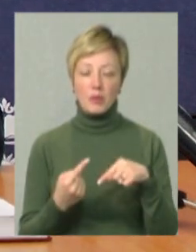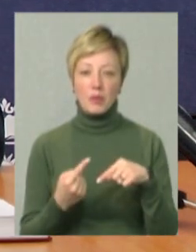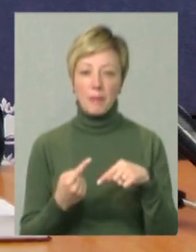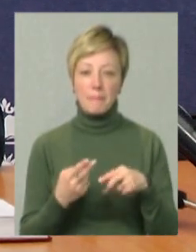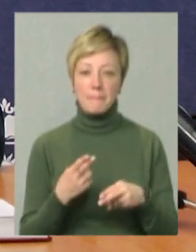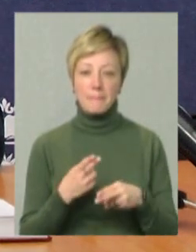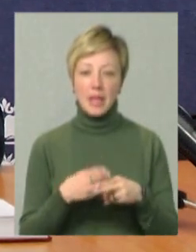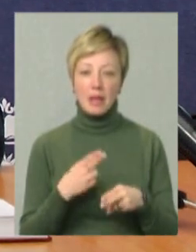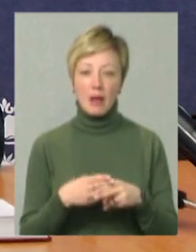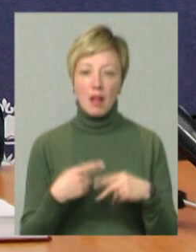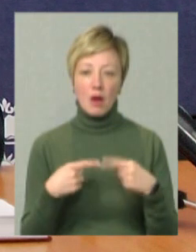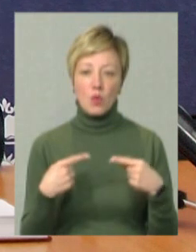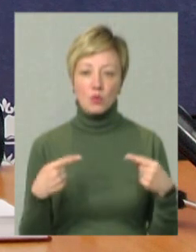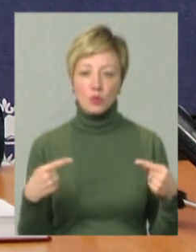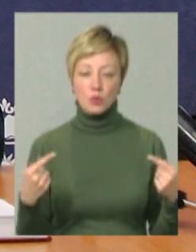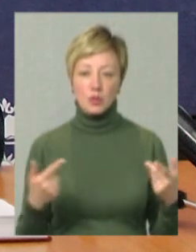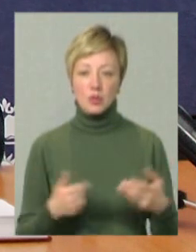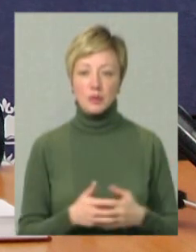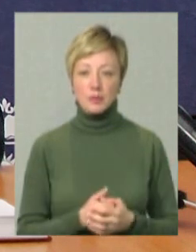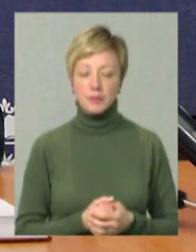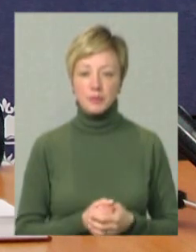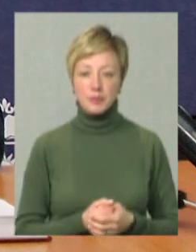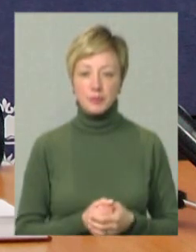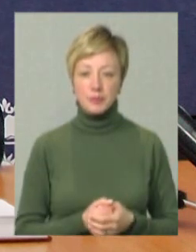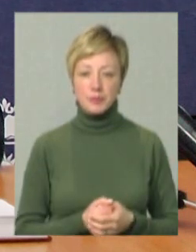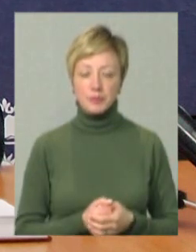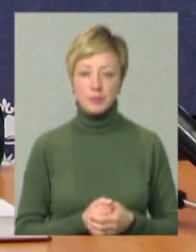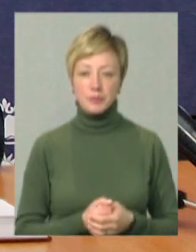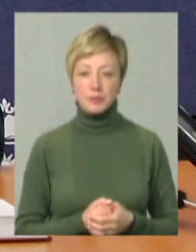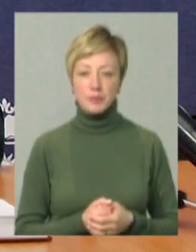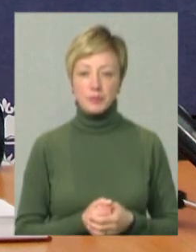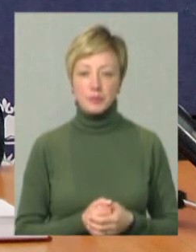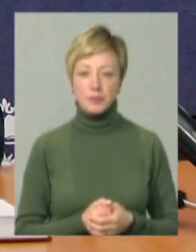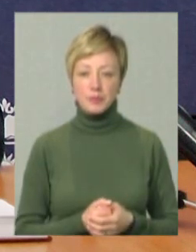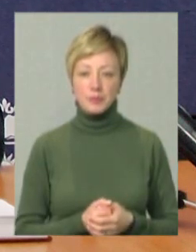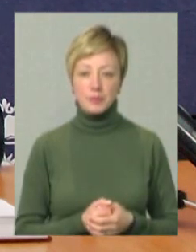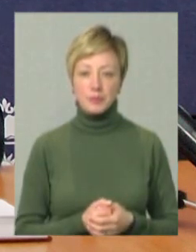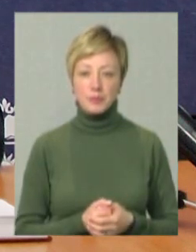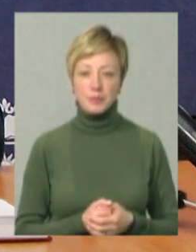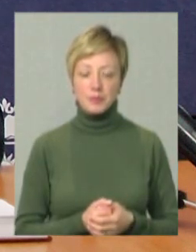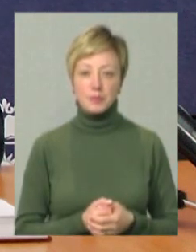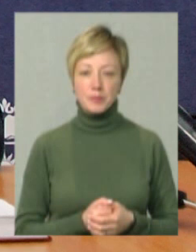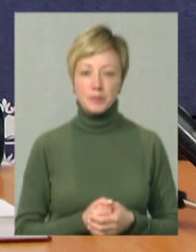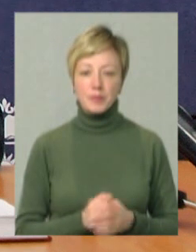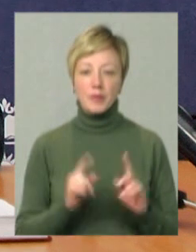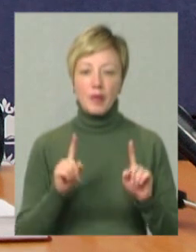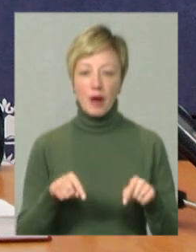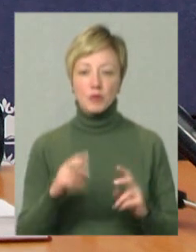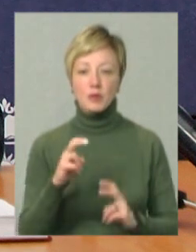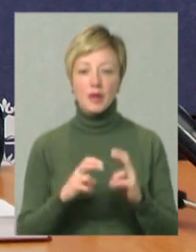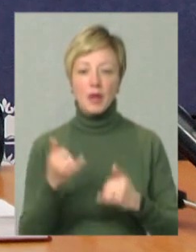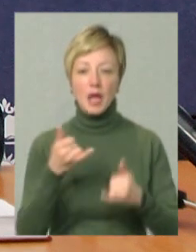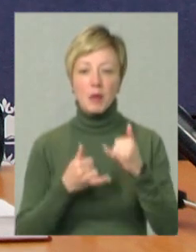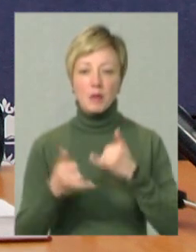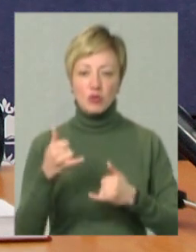металоконструкції і так далі. Також підприємства